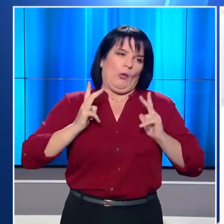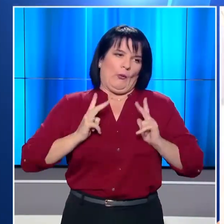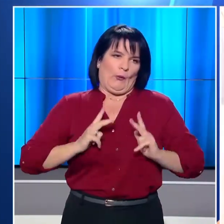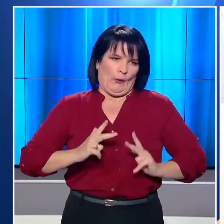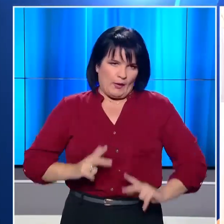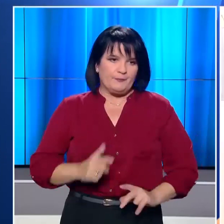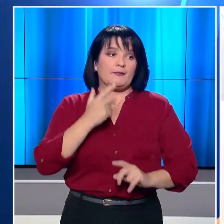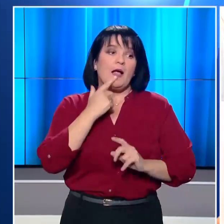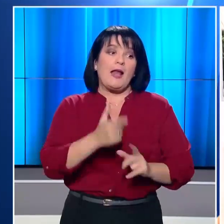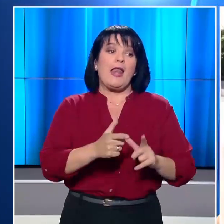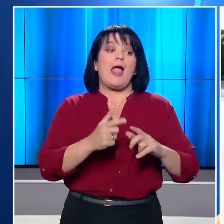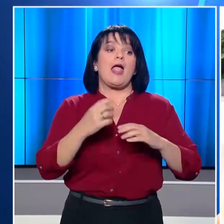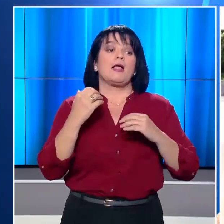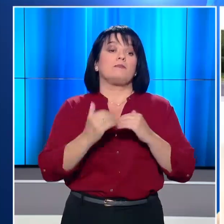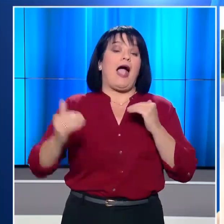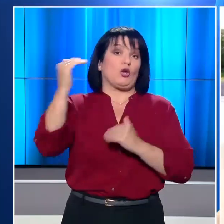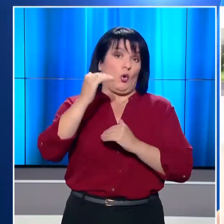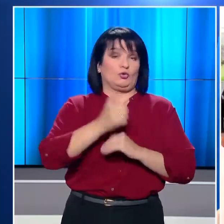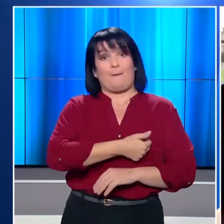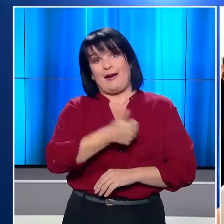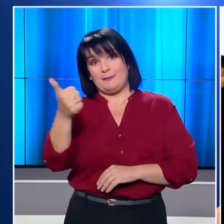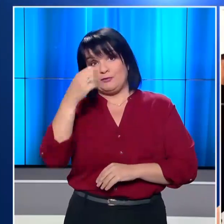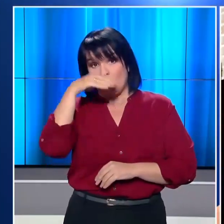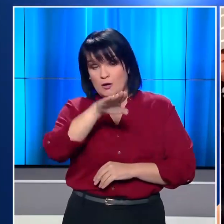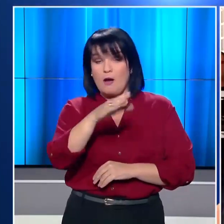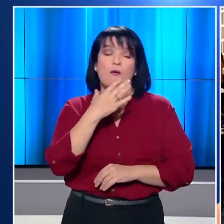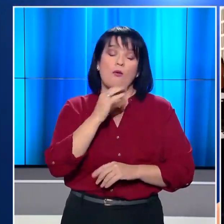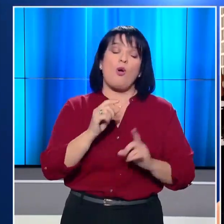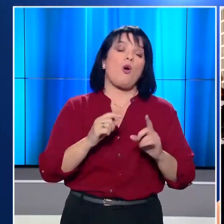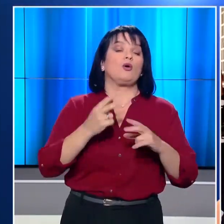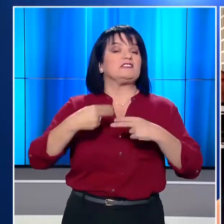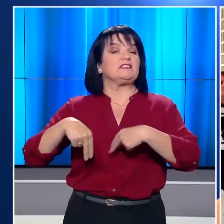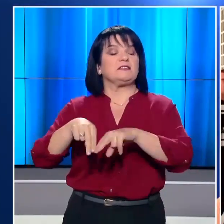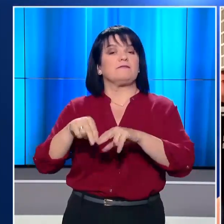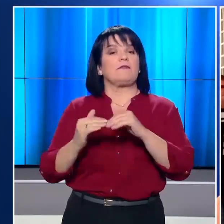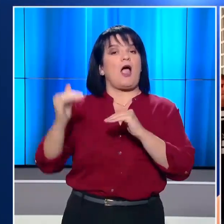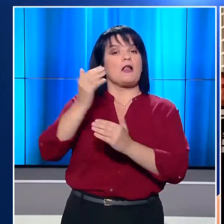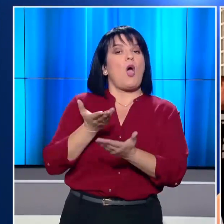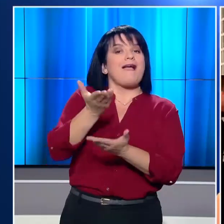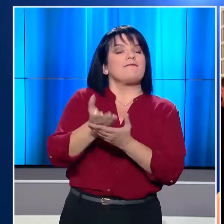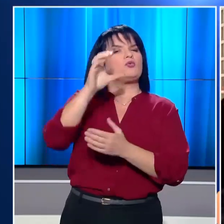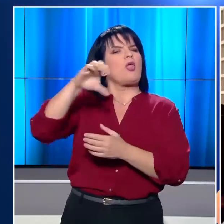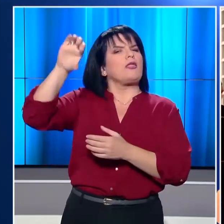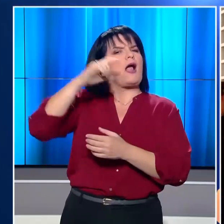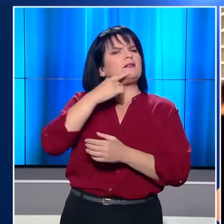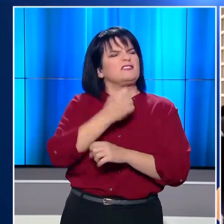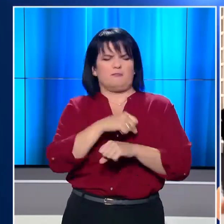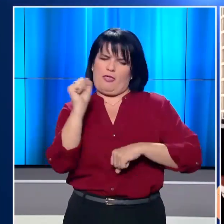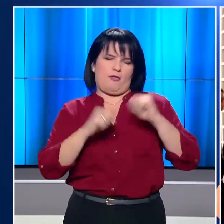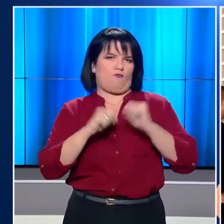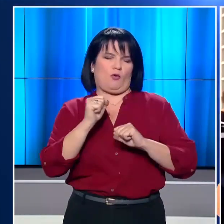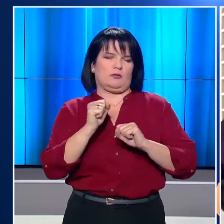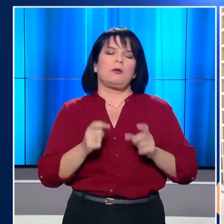τμήματος έκριναν ότι δεν πρέπει να εκδοθεί στο Ιράν, αντίθετα με την απόφαση του Συμβολίου Εφετών Θράκης, που είχε αποφανθεί το αντίθετο.